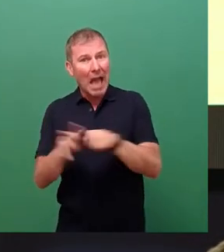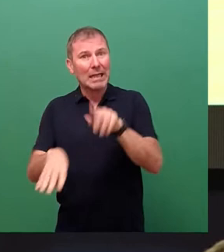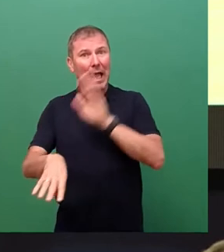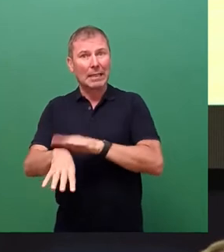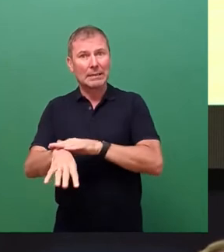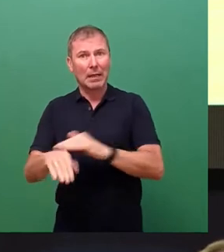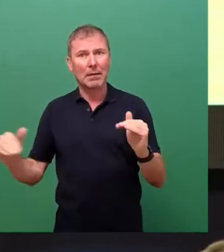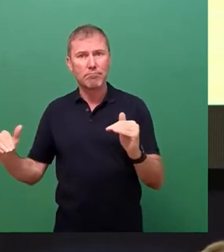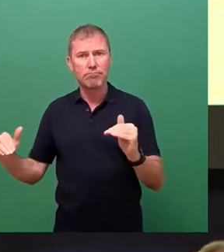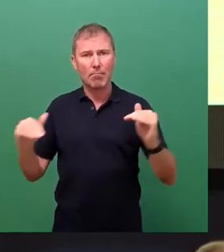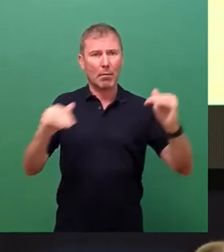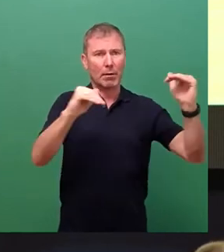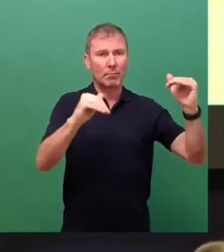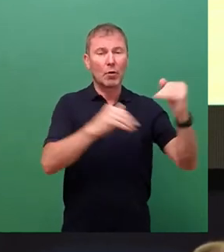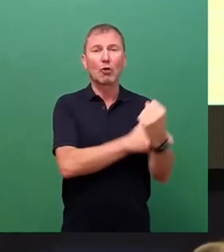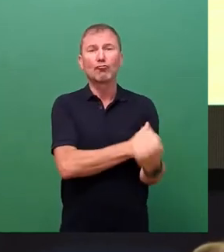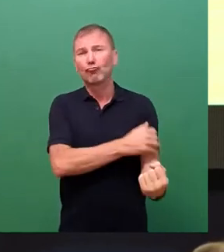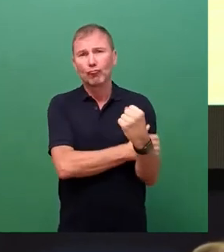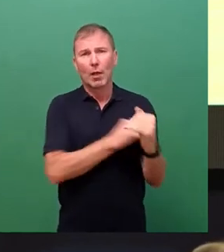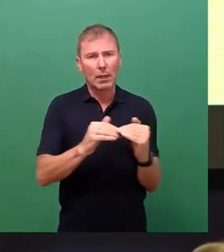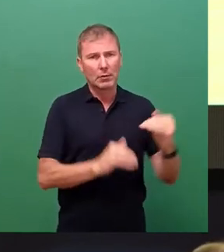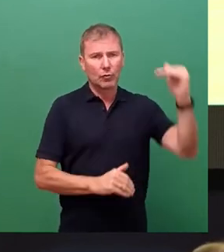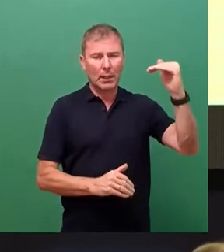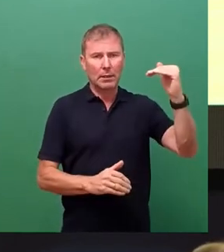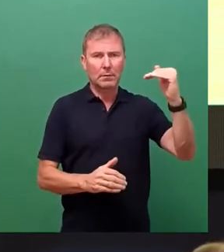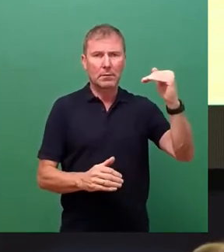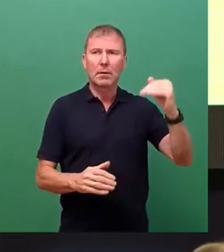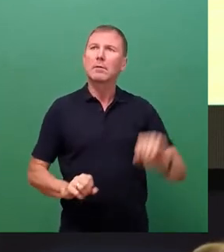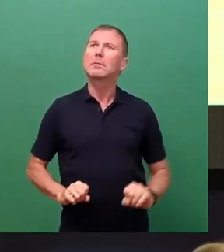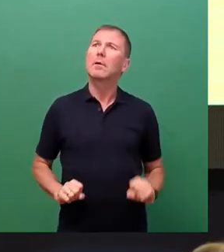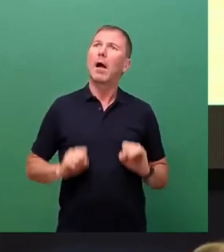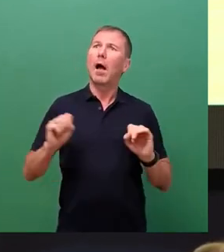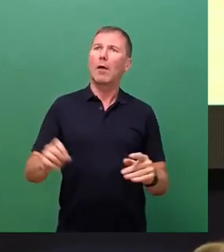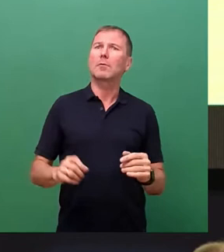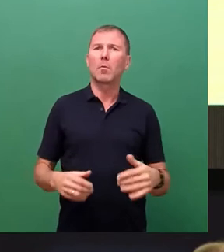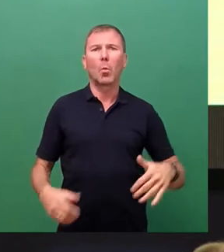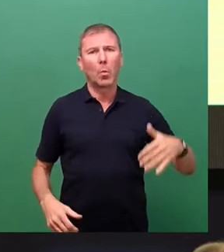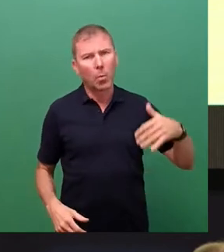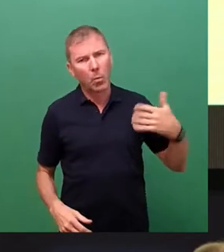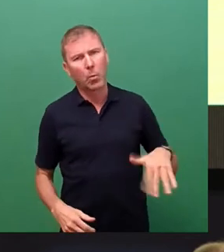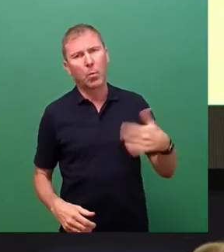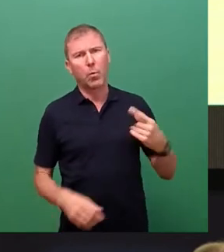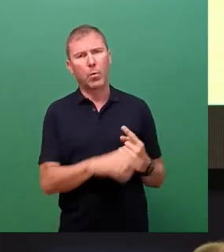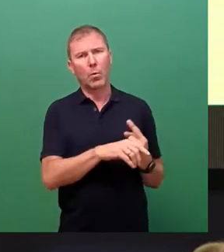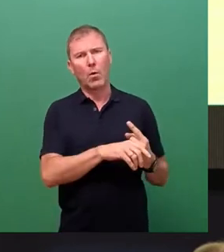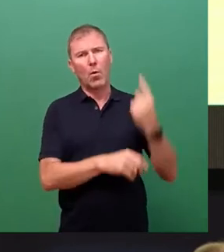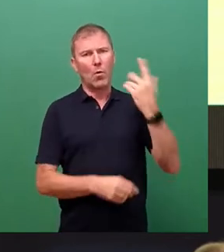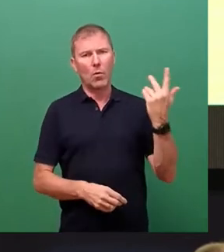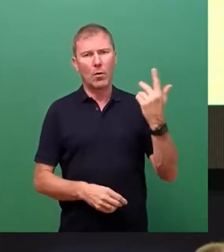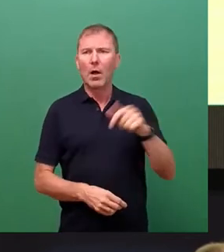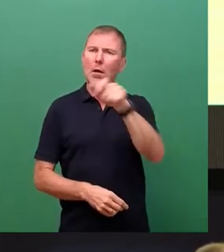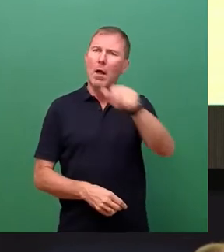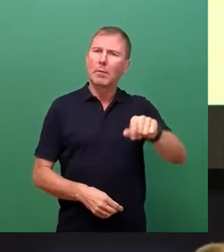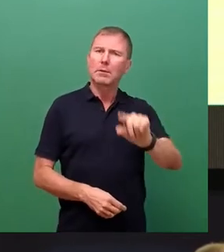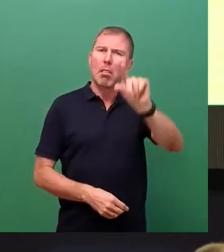sondern auch kräftig steigen, dann summiert sich das schnell zu einem heftigen Betrag, der bei Menschen mit kleinerem